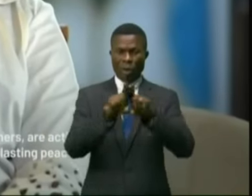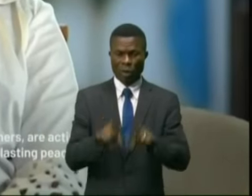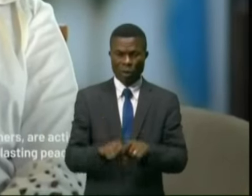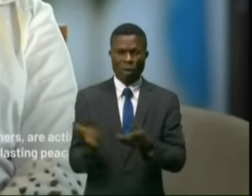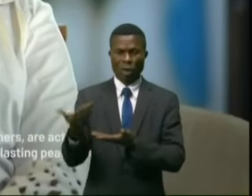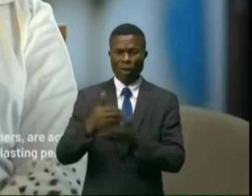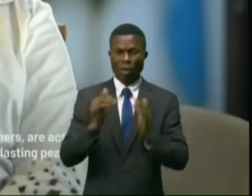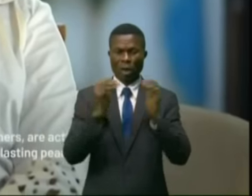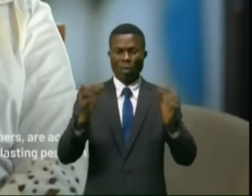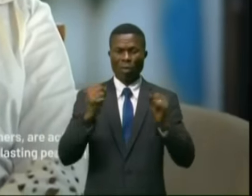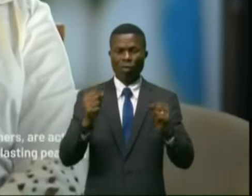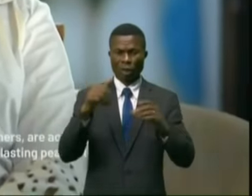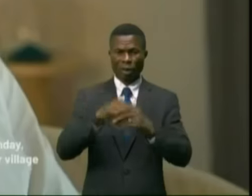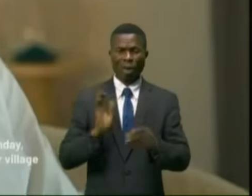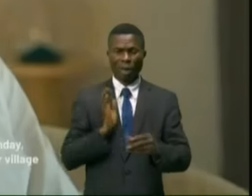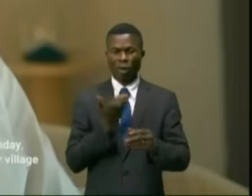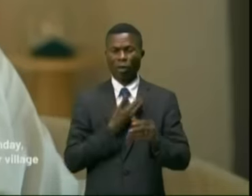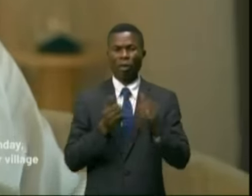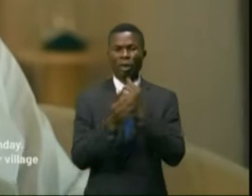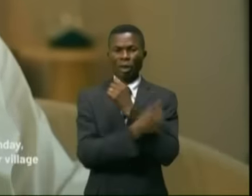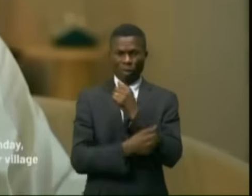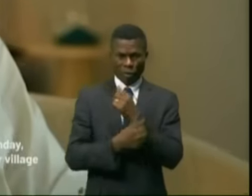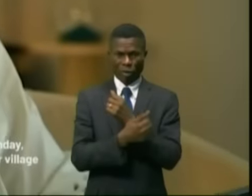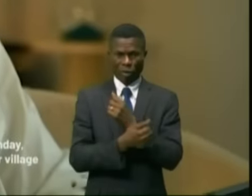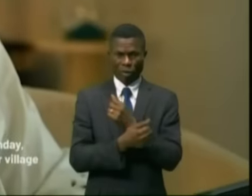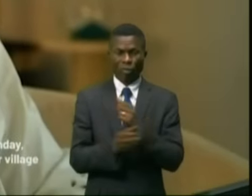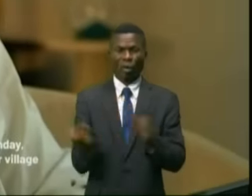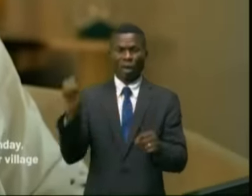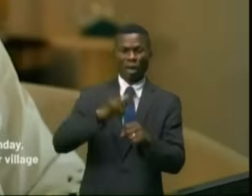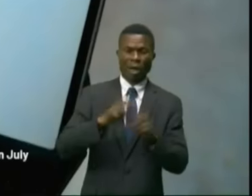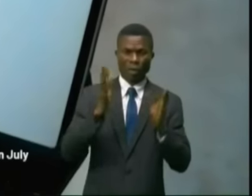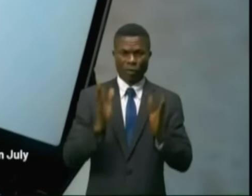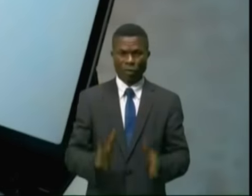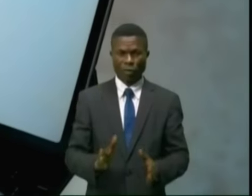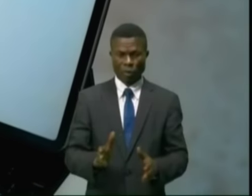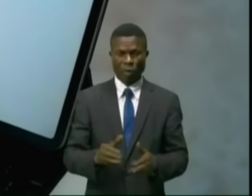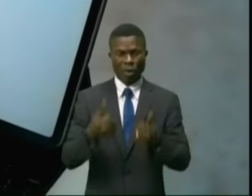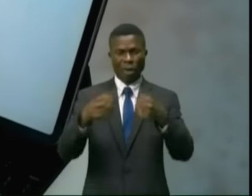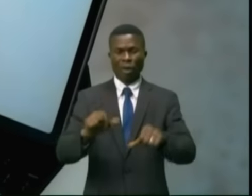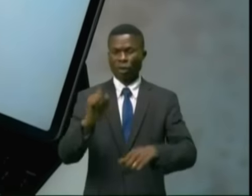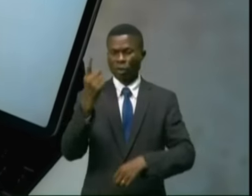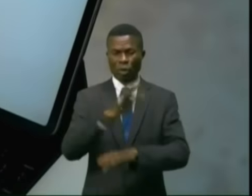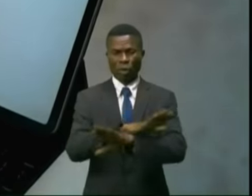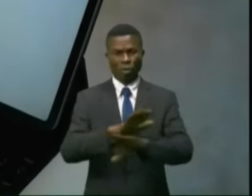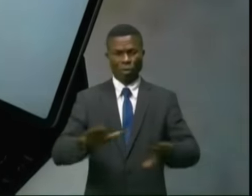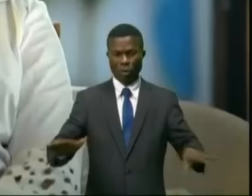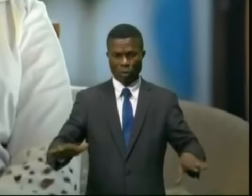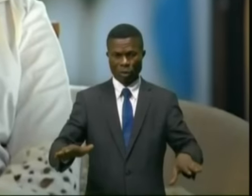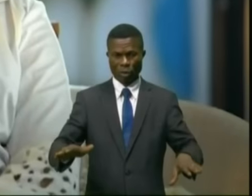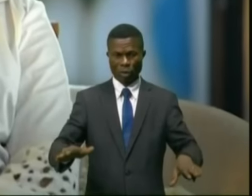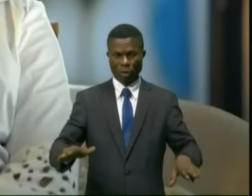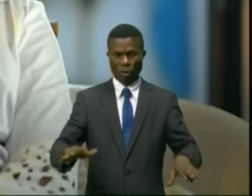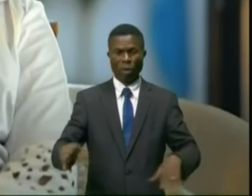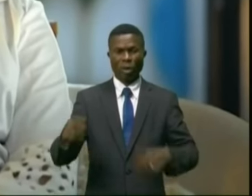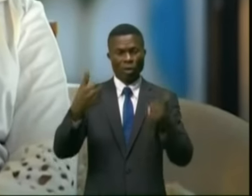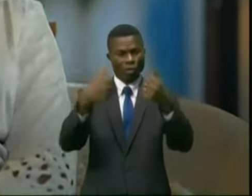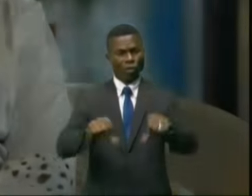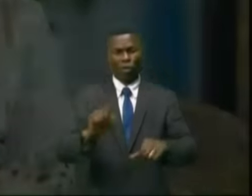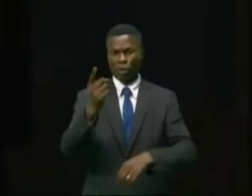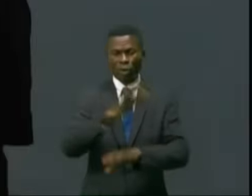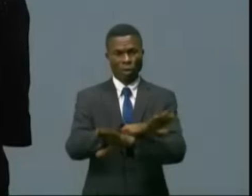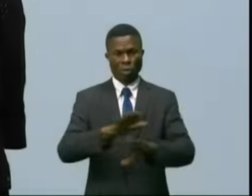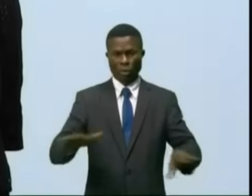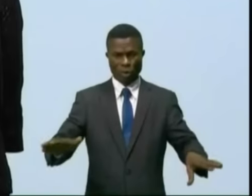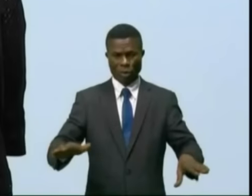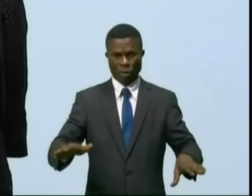'au retour d'une paix durable dans notre pays. Les victimes ne seront plus jamais seules. Vous ne serez plus jamais seules.